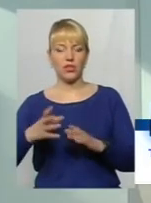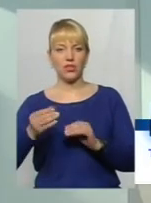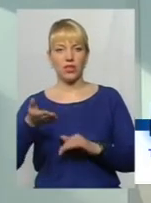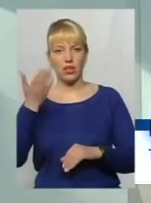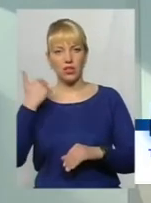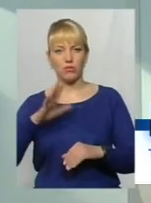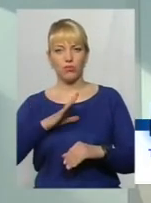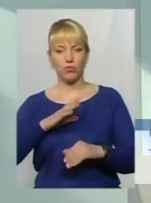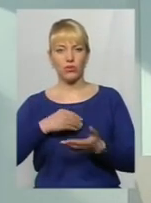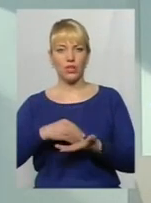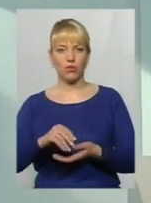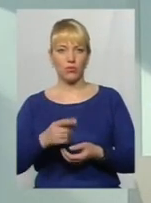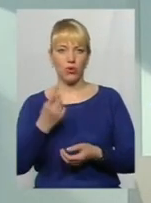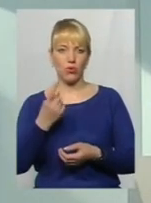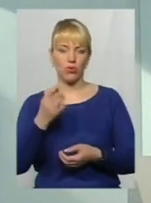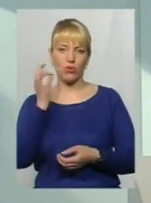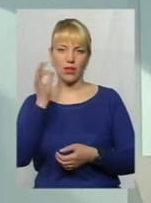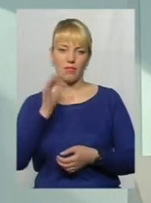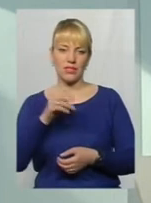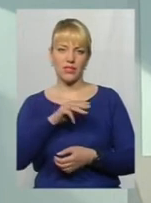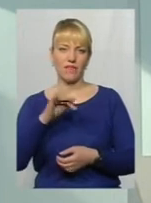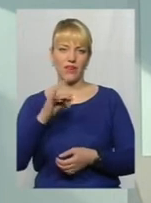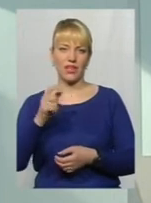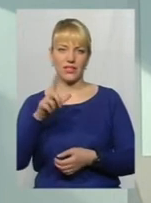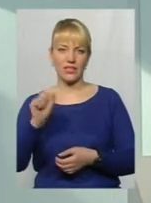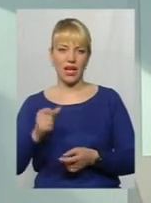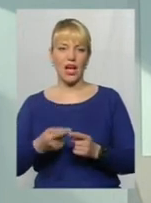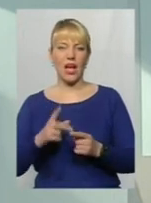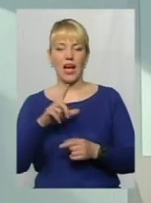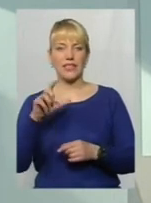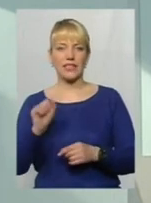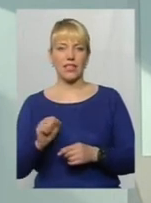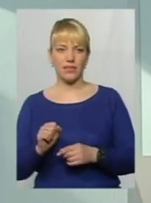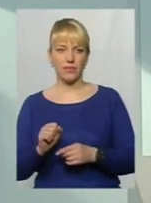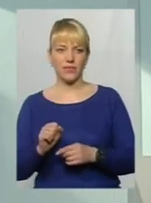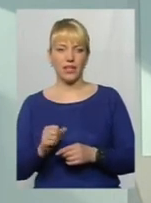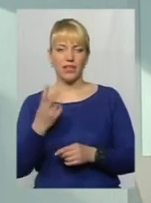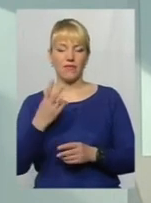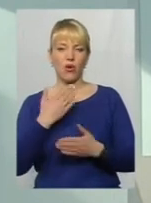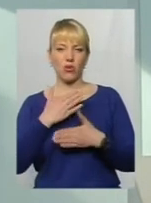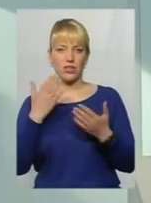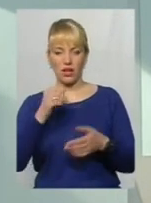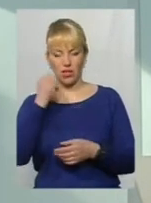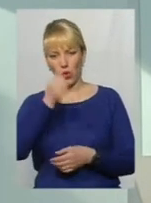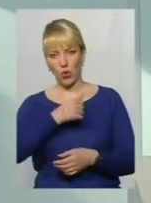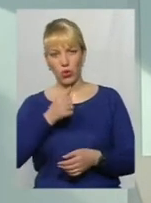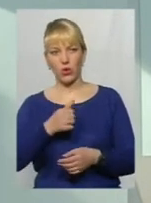закуплено було одну німецьку фризу, а за два останні роки,